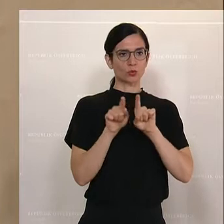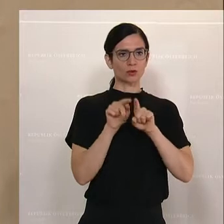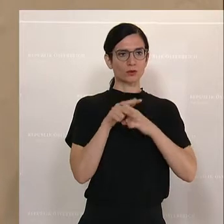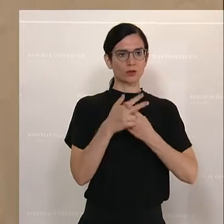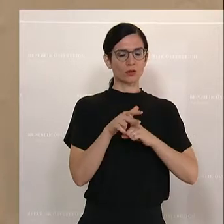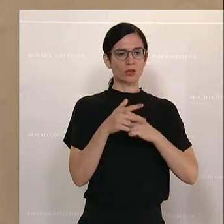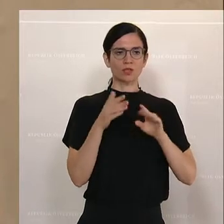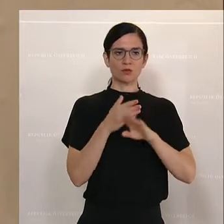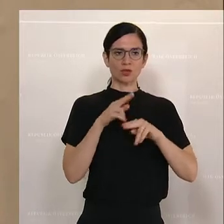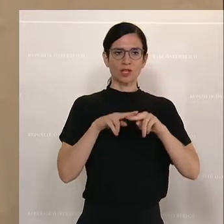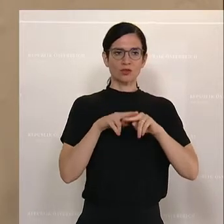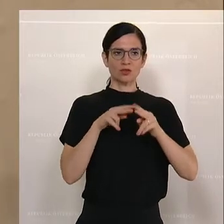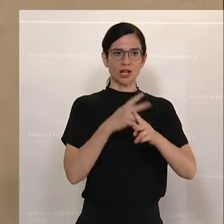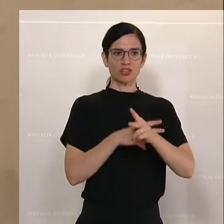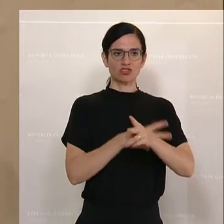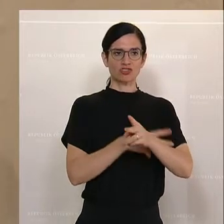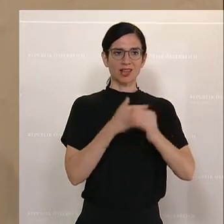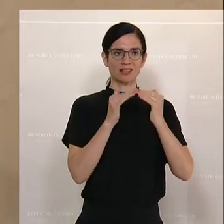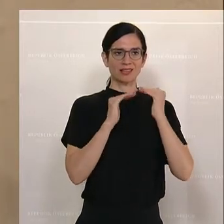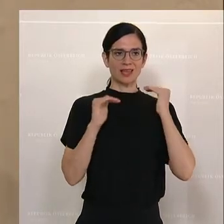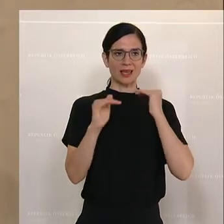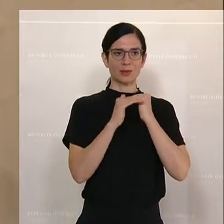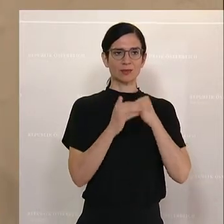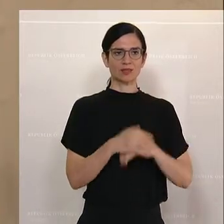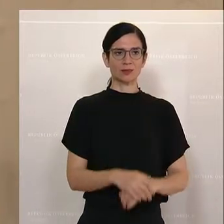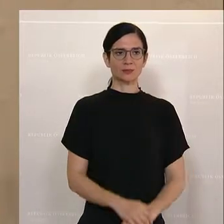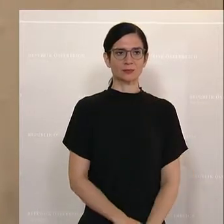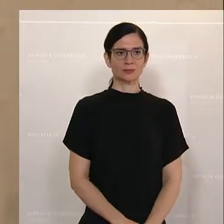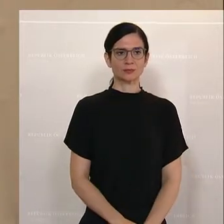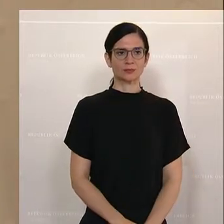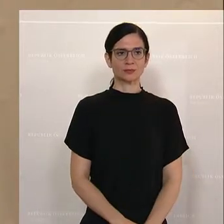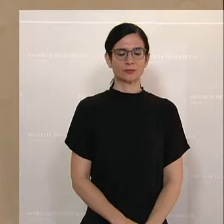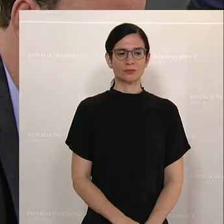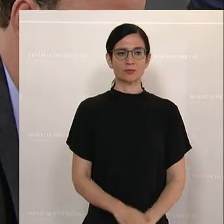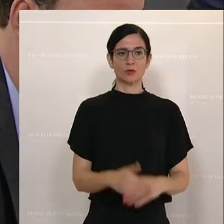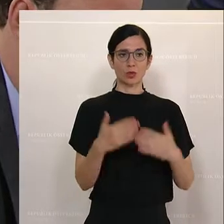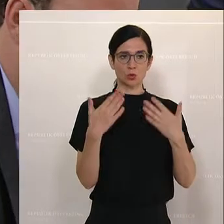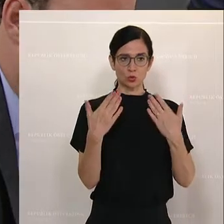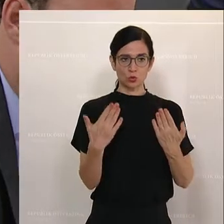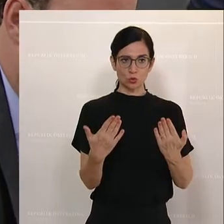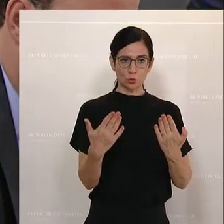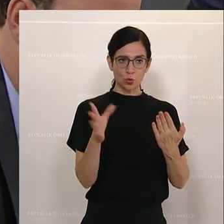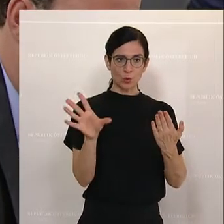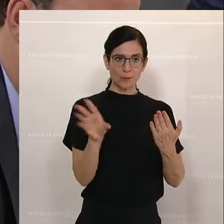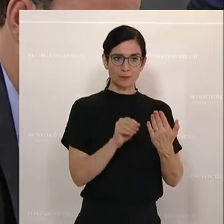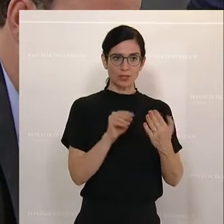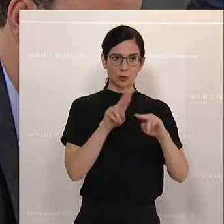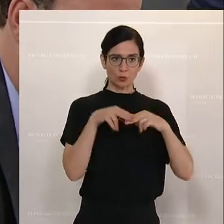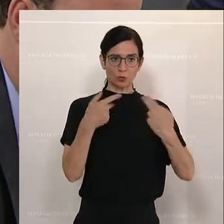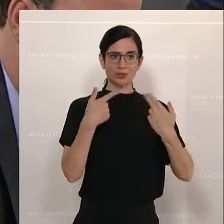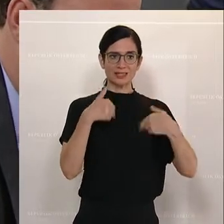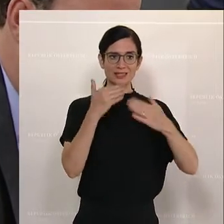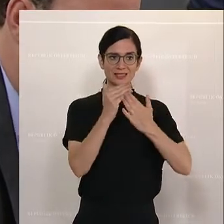nationalstaatlicher Ebene hier dementsprechend auch einsetzen können. Das wird mit diesem Gesetz, nämlich mit dem Bundesgesetz,